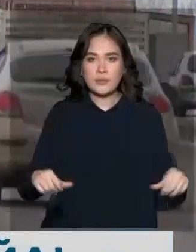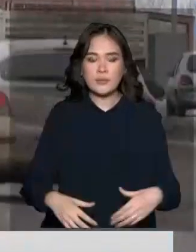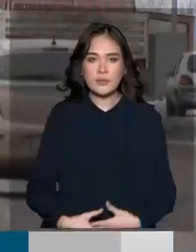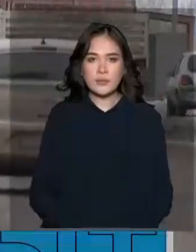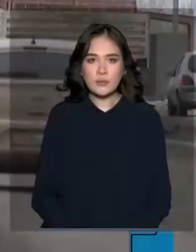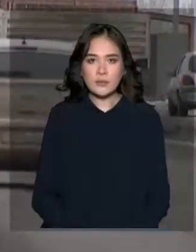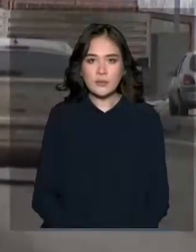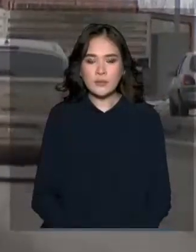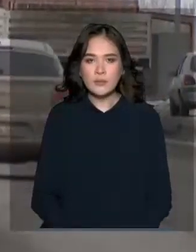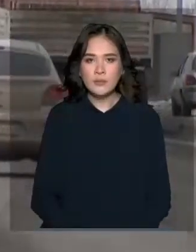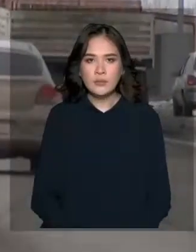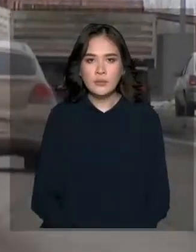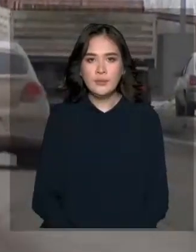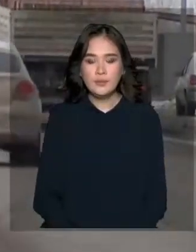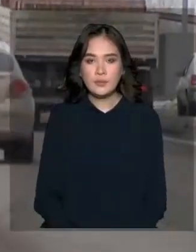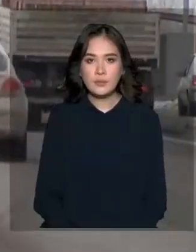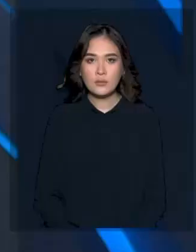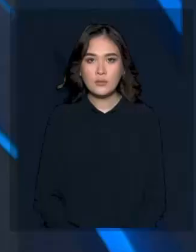Алмат Мендібаев, Жбек жолы.